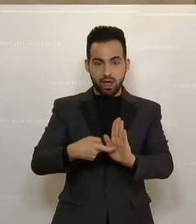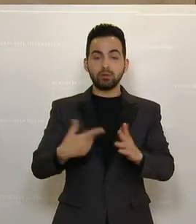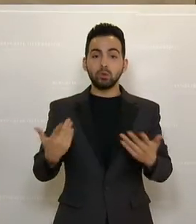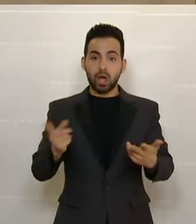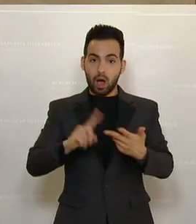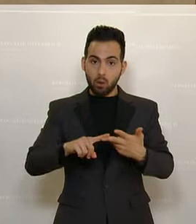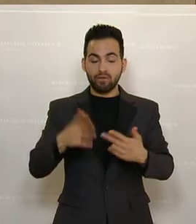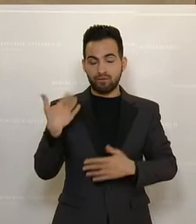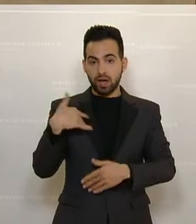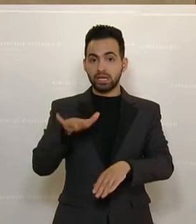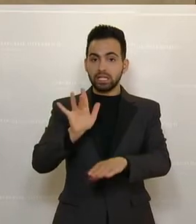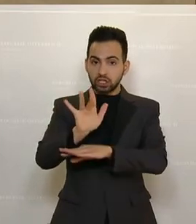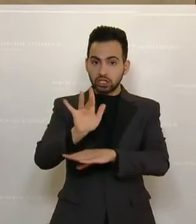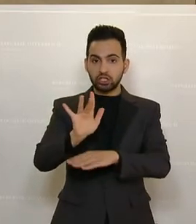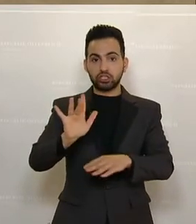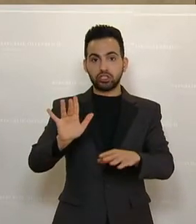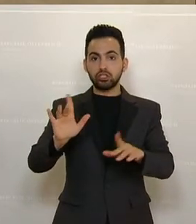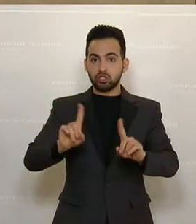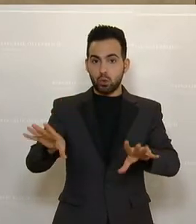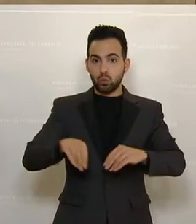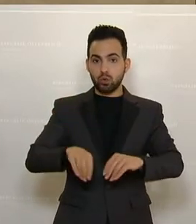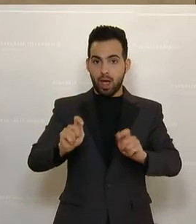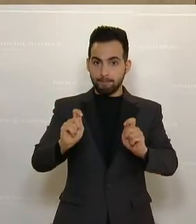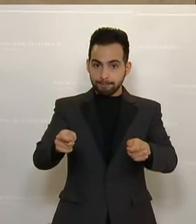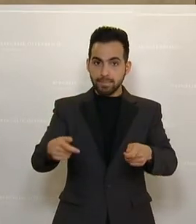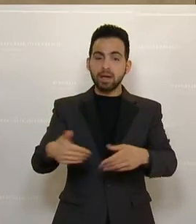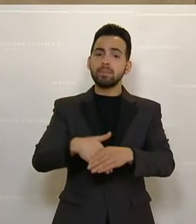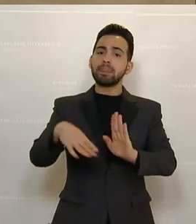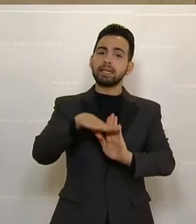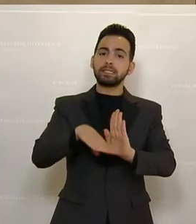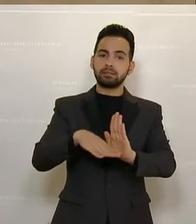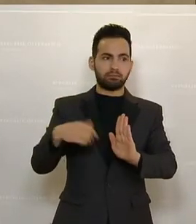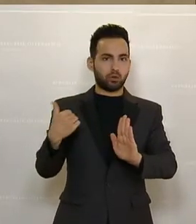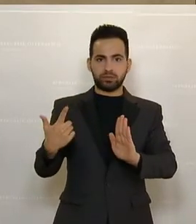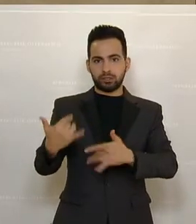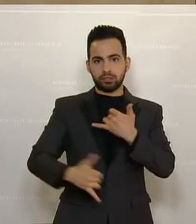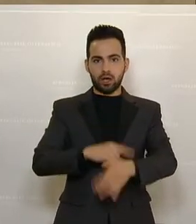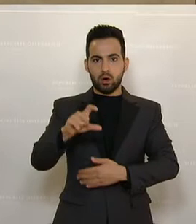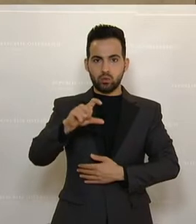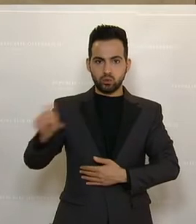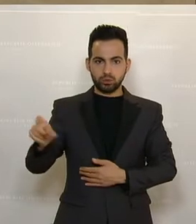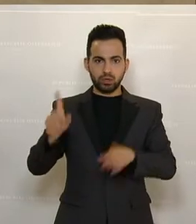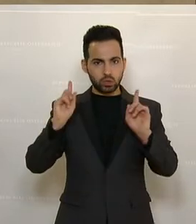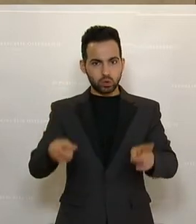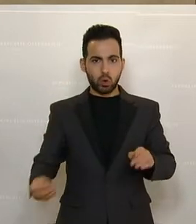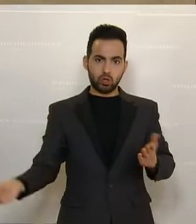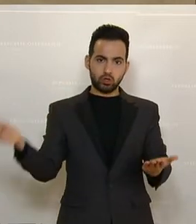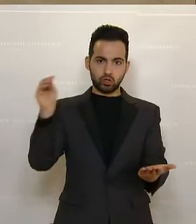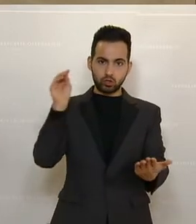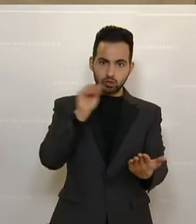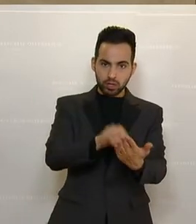sehr kritisch Dazustellung genommen, dass in einem Gesetz im 21. Jahrhundert drinnen steht,